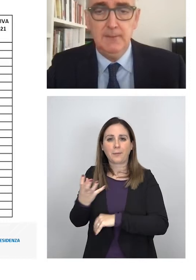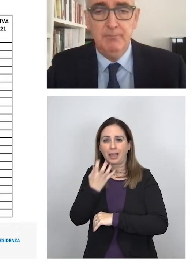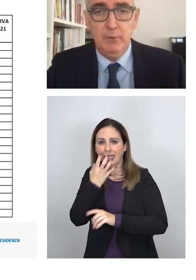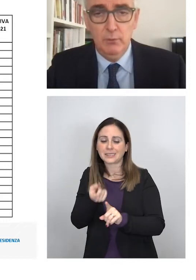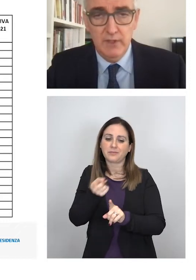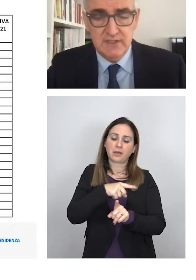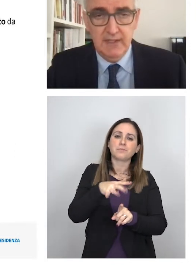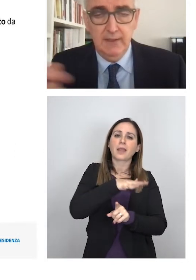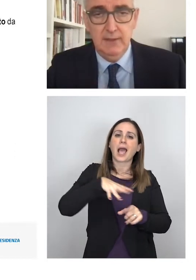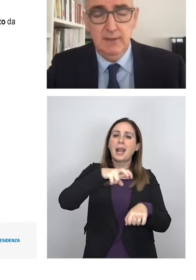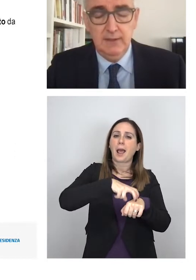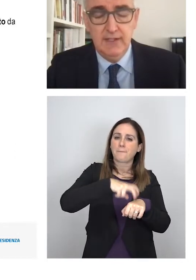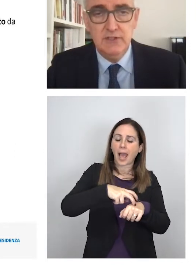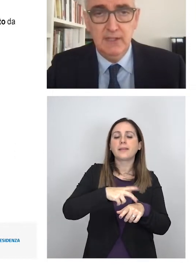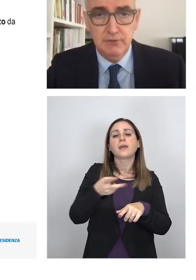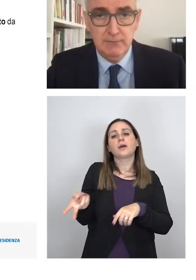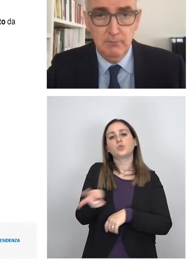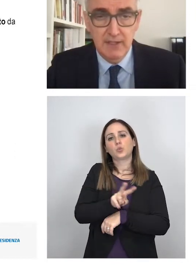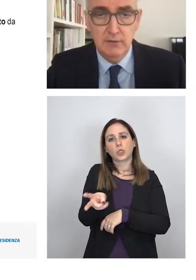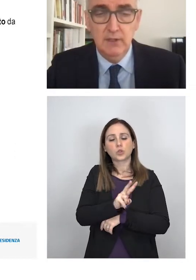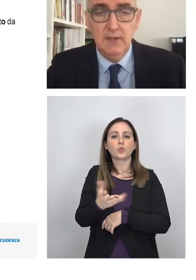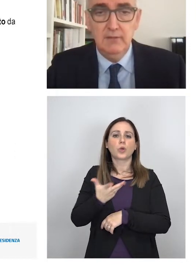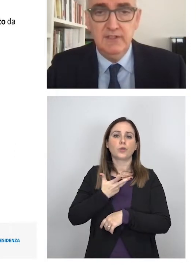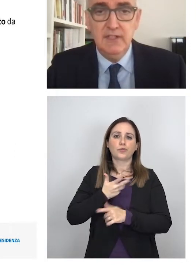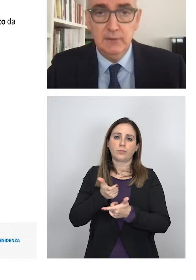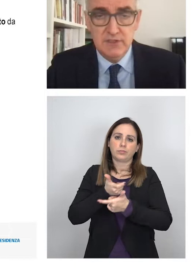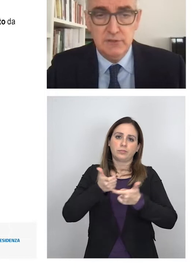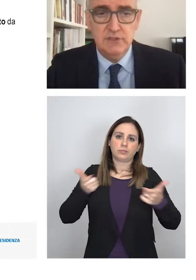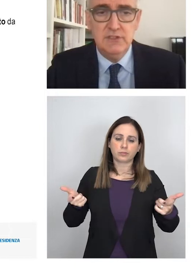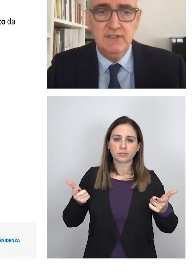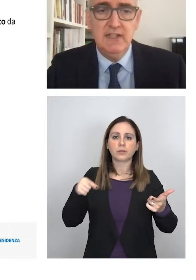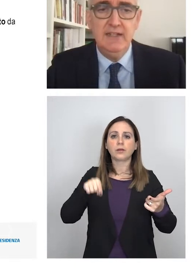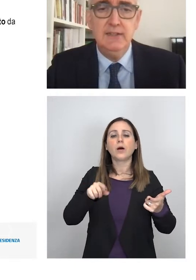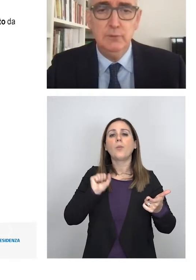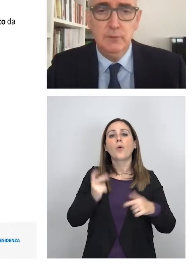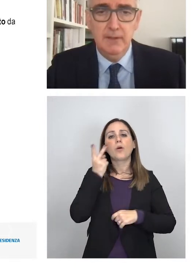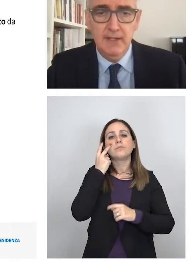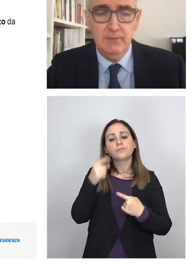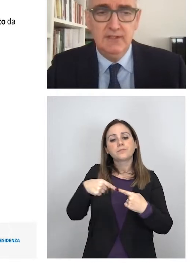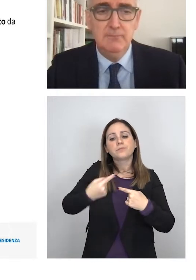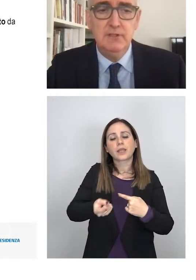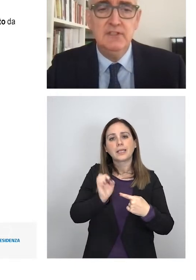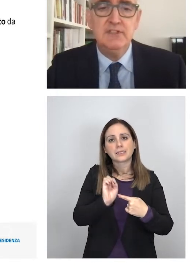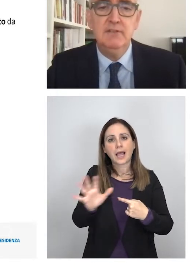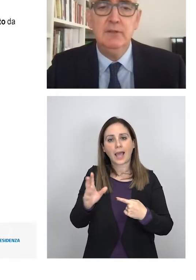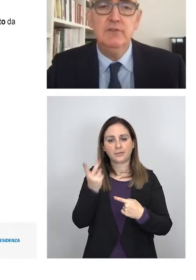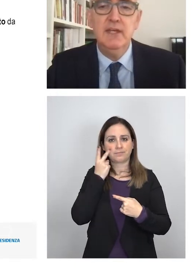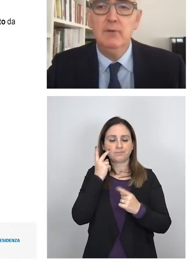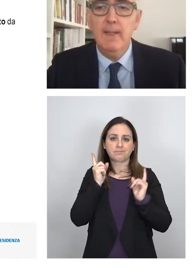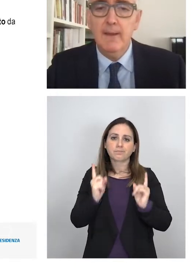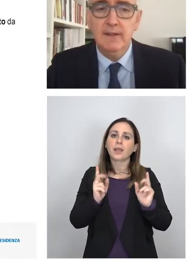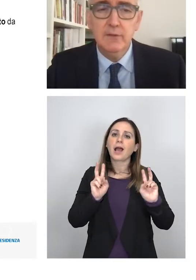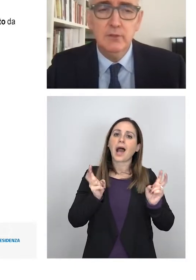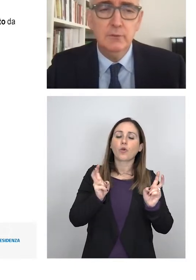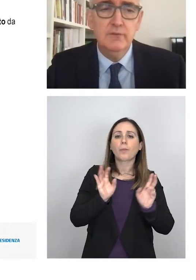area medica. Questa crescita la possiamo meglio vedere in questa successiva slide in cui parliamo della terapia intensiva in cui